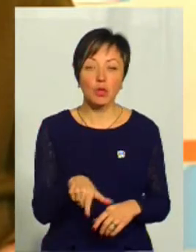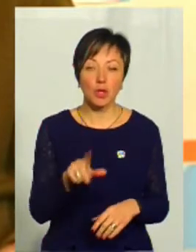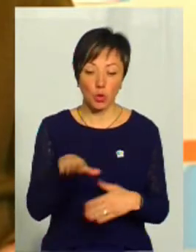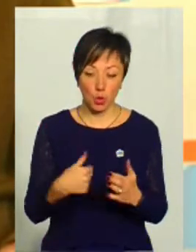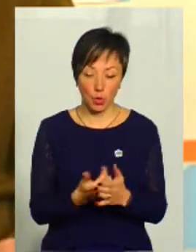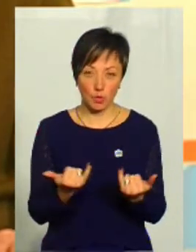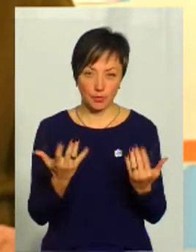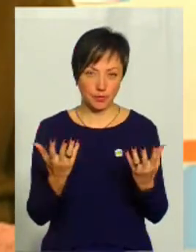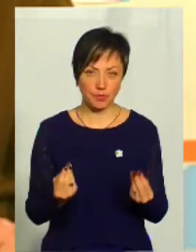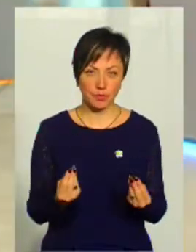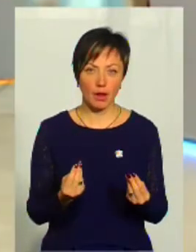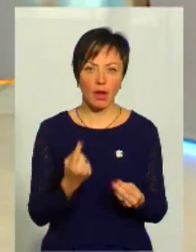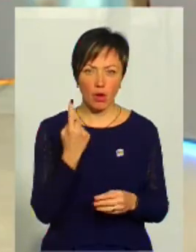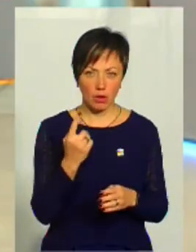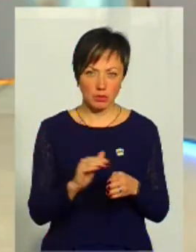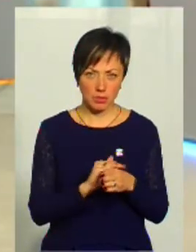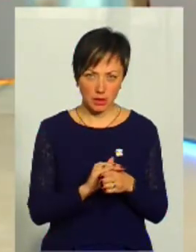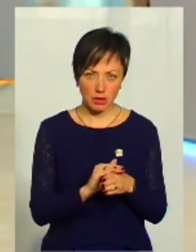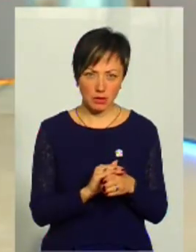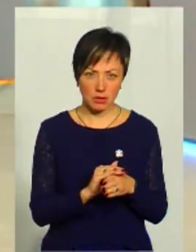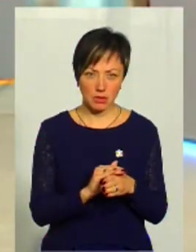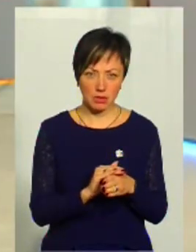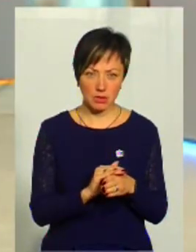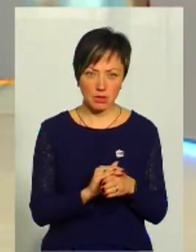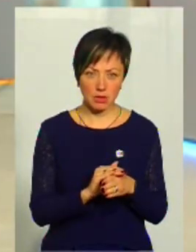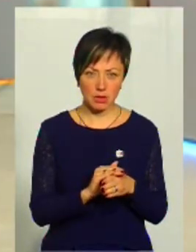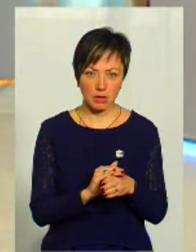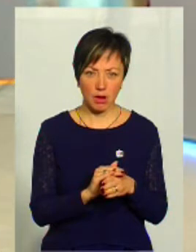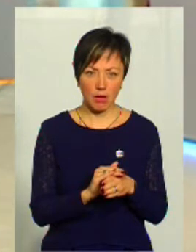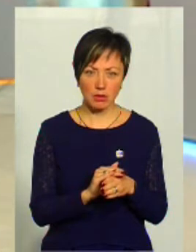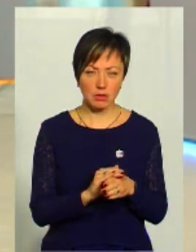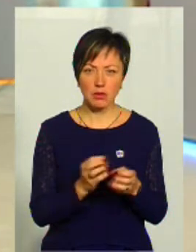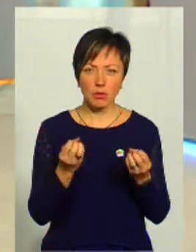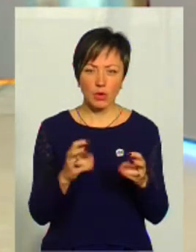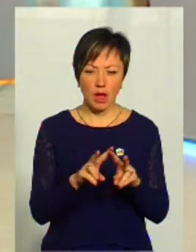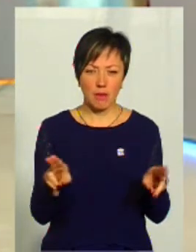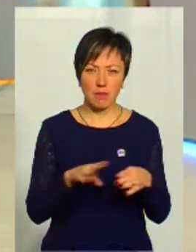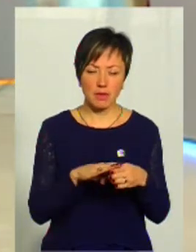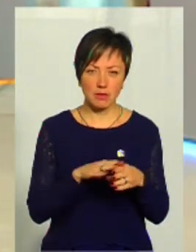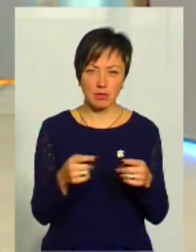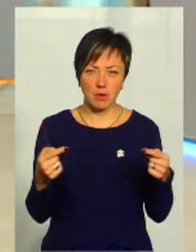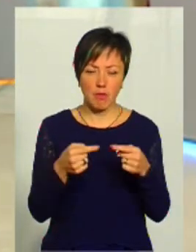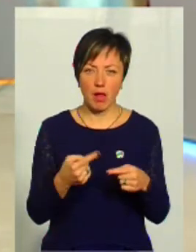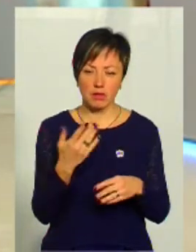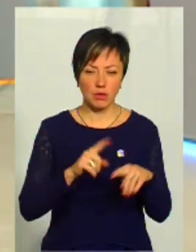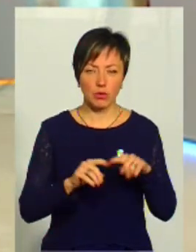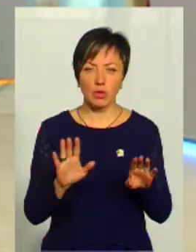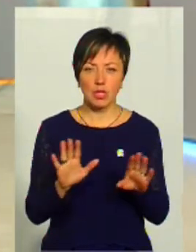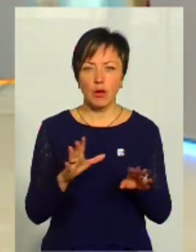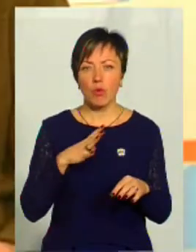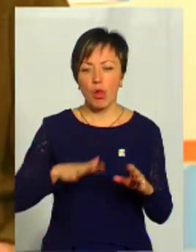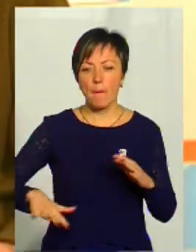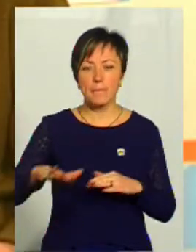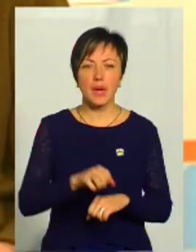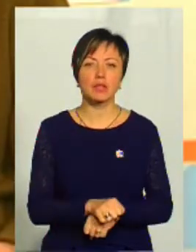до цього часу... він одне прізвище має просто з Катериною Гандзюк, чи це... Ну, це так, це так співпало, але це ще було там